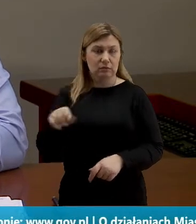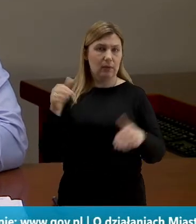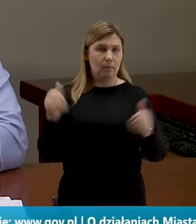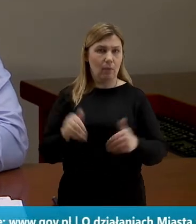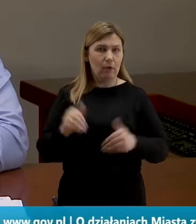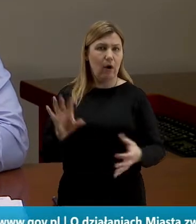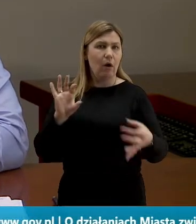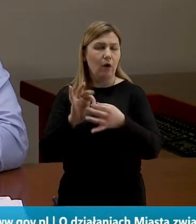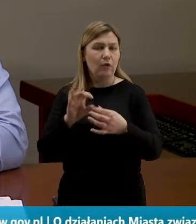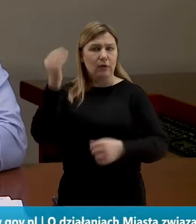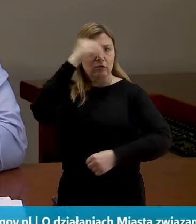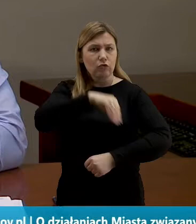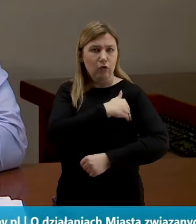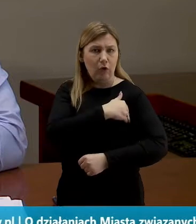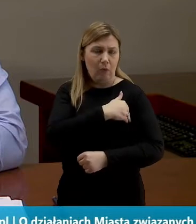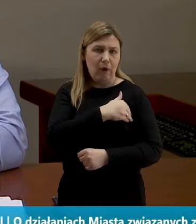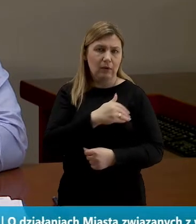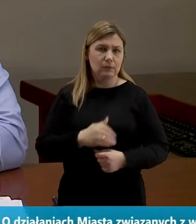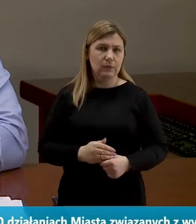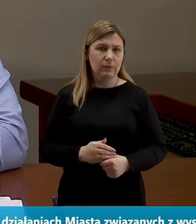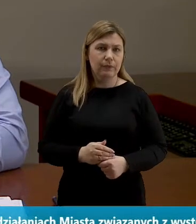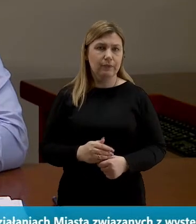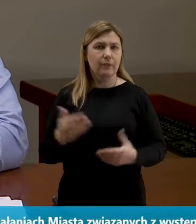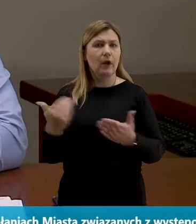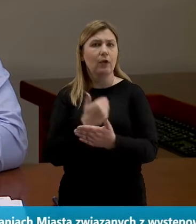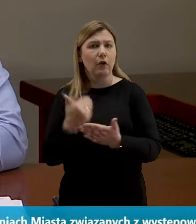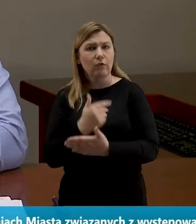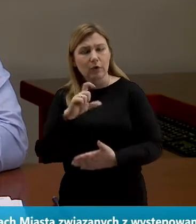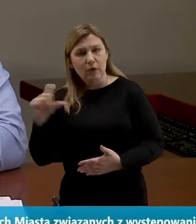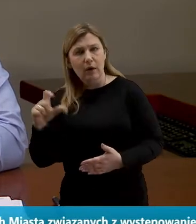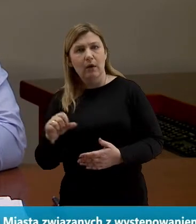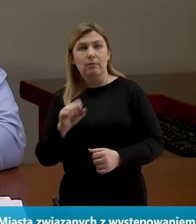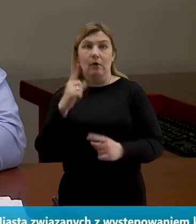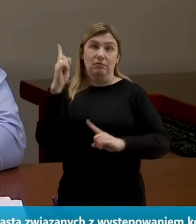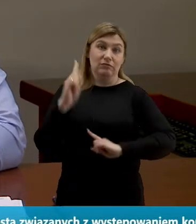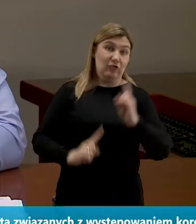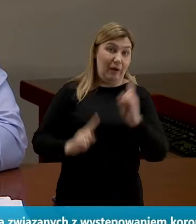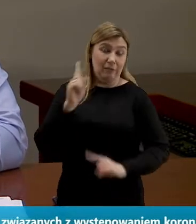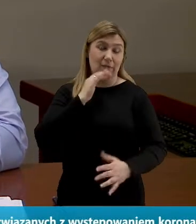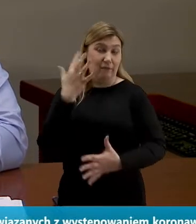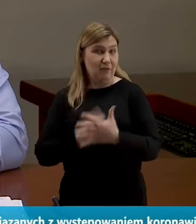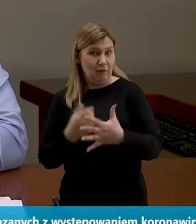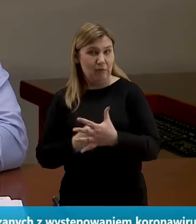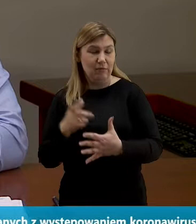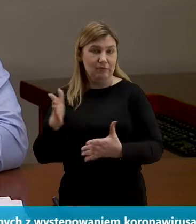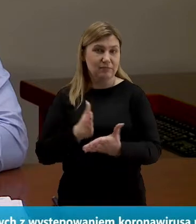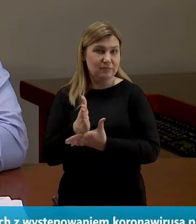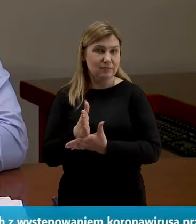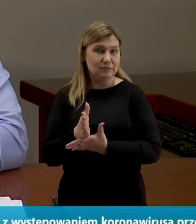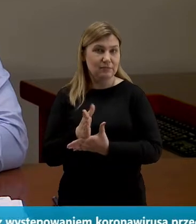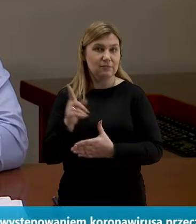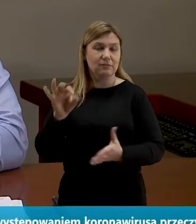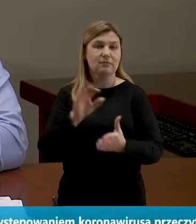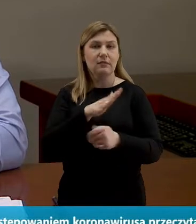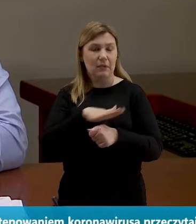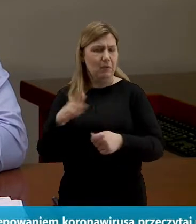możliwości kontaktu ze szkołą, nowoczesnego, może do tej pory rzadko, wykorzystywanego w takiej formie jak